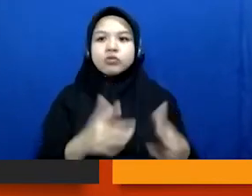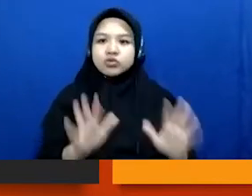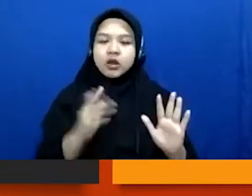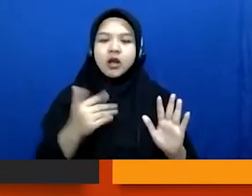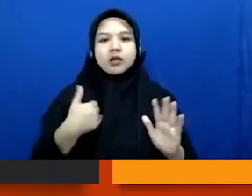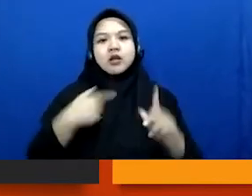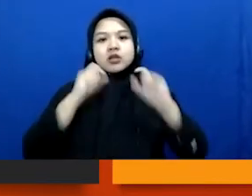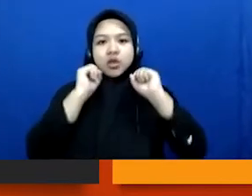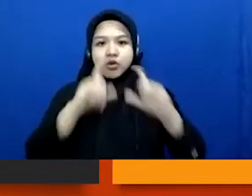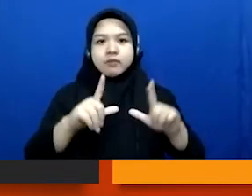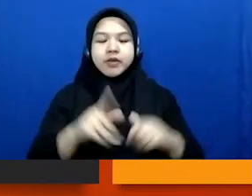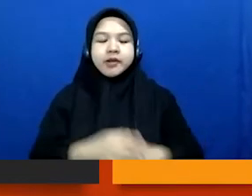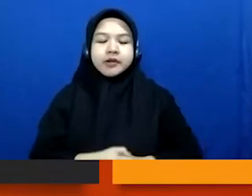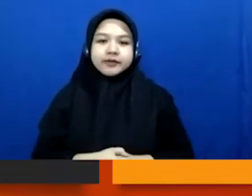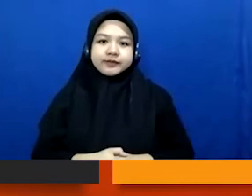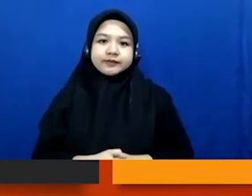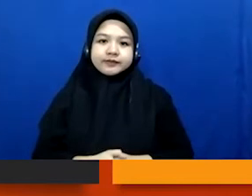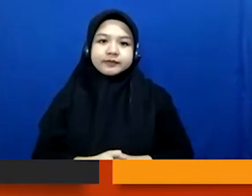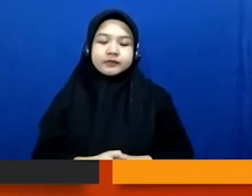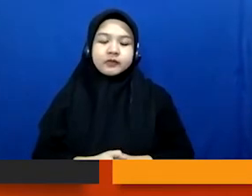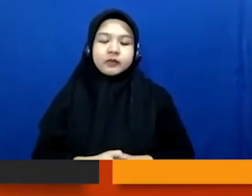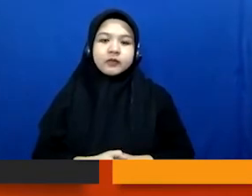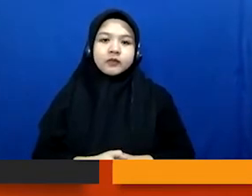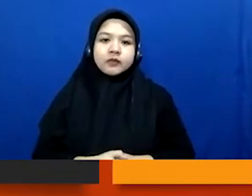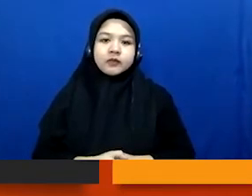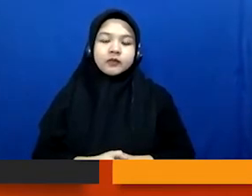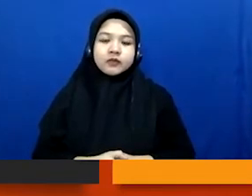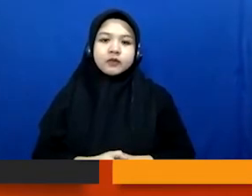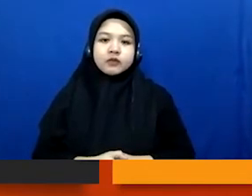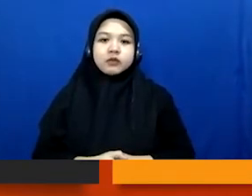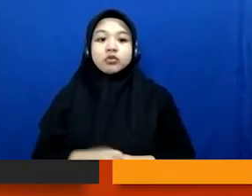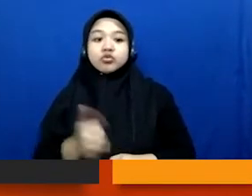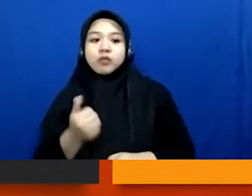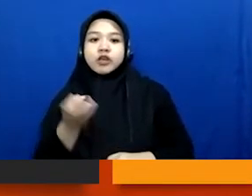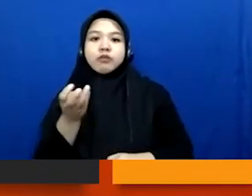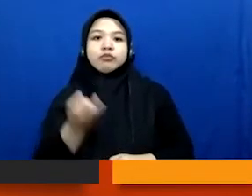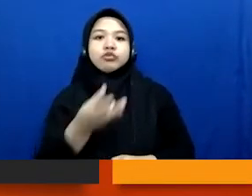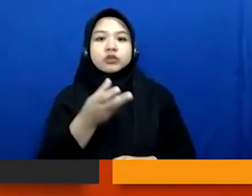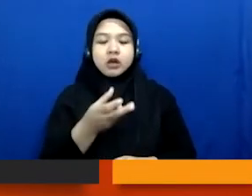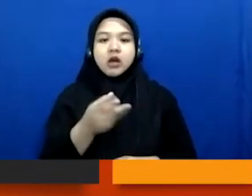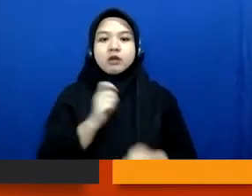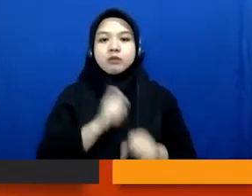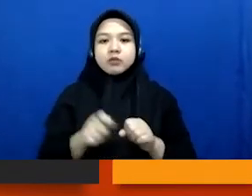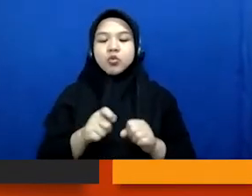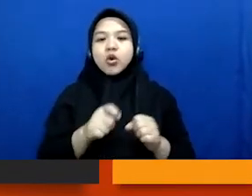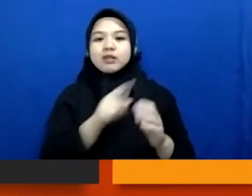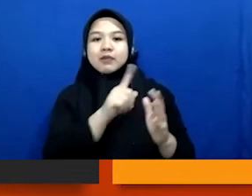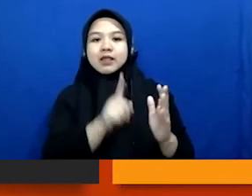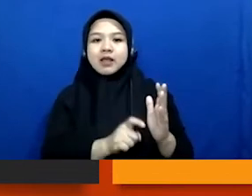jawabannya nah itu jadi untuk memudahkan adalah membuat pertanyaan